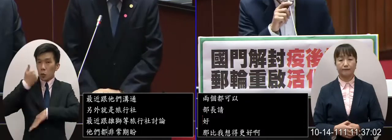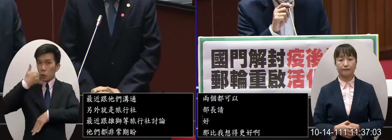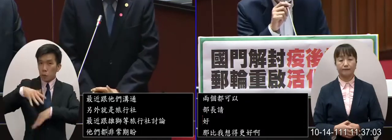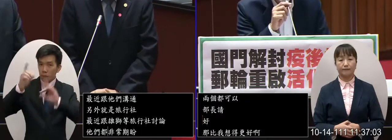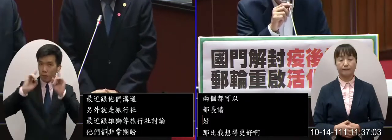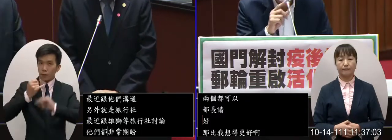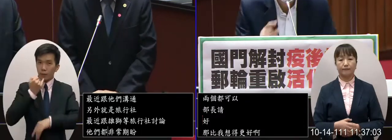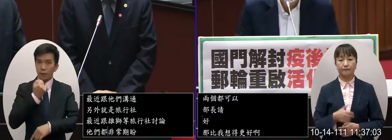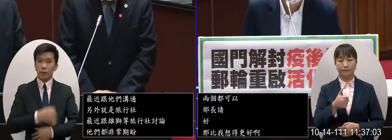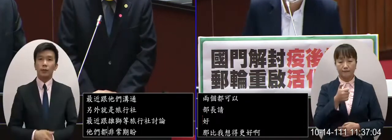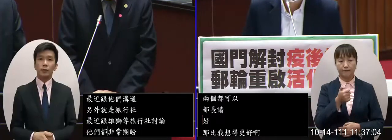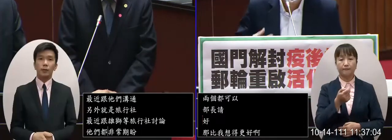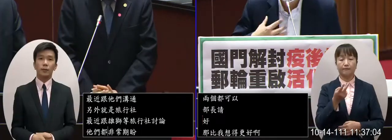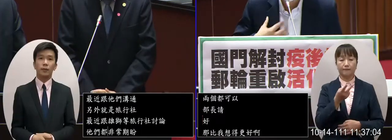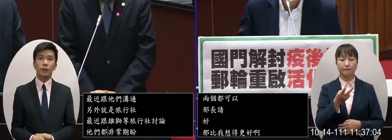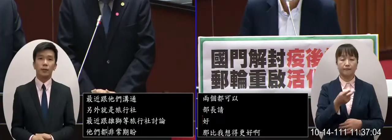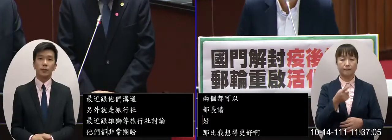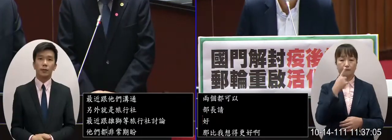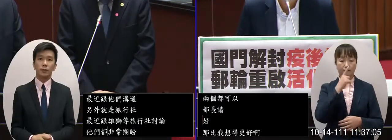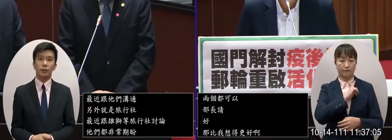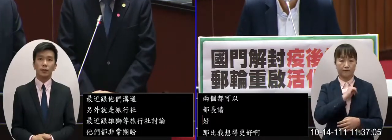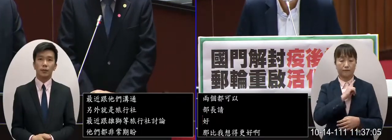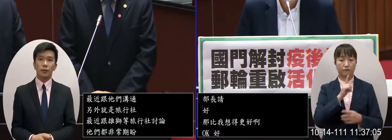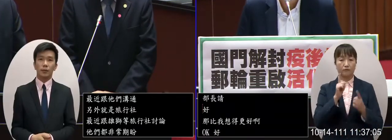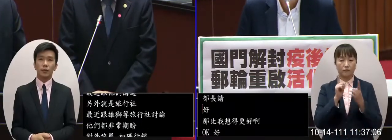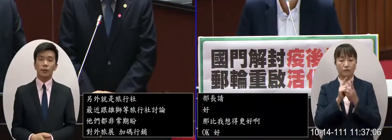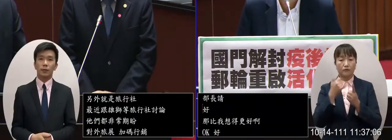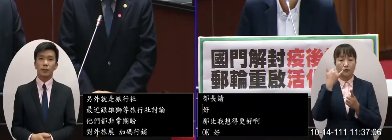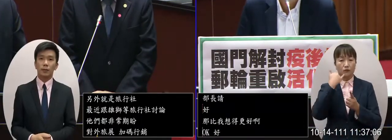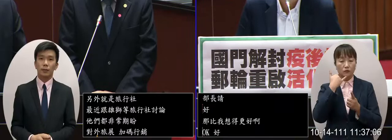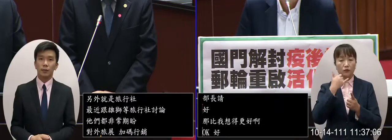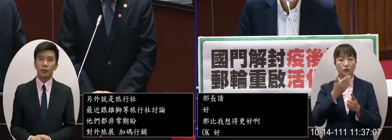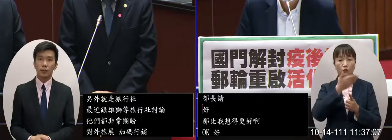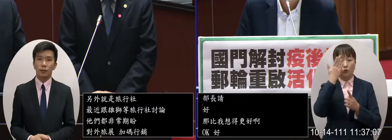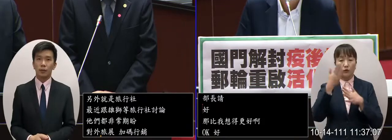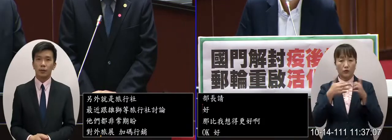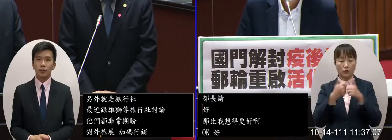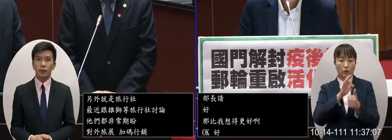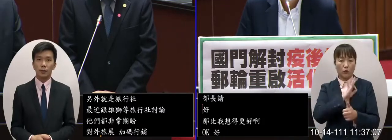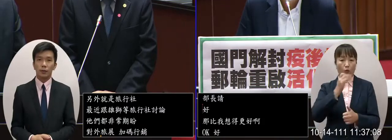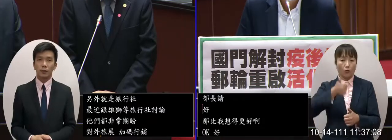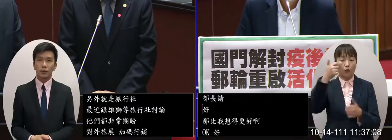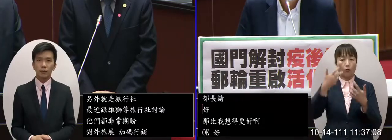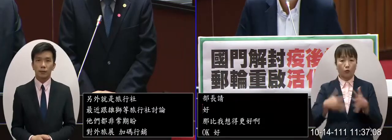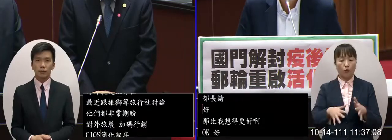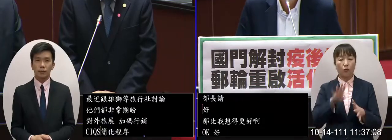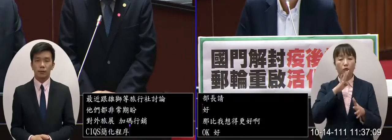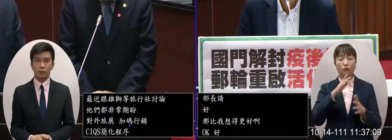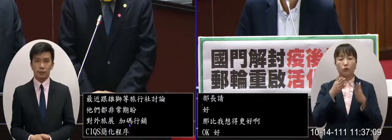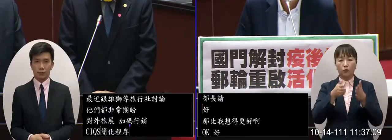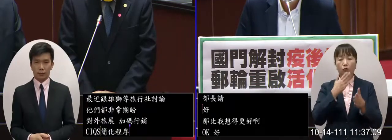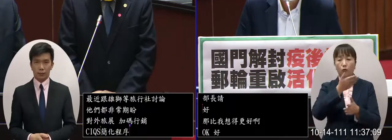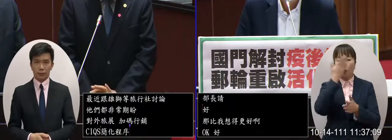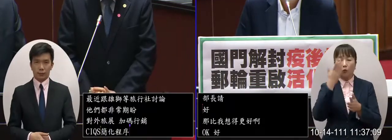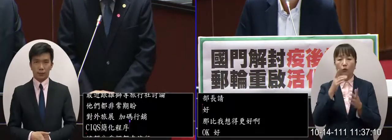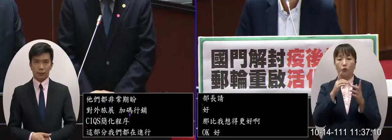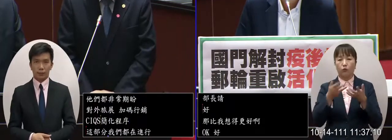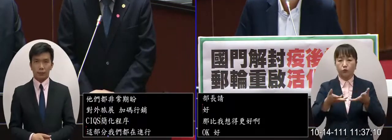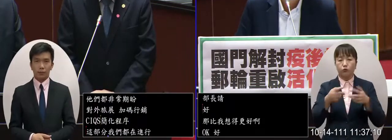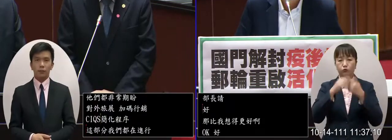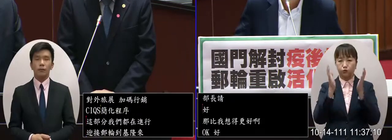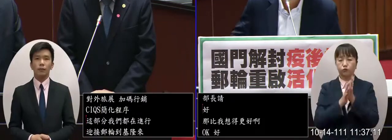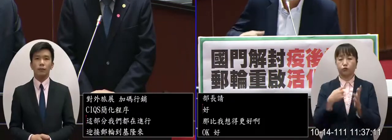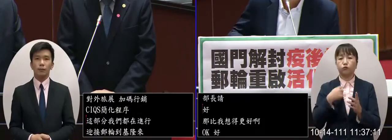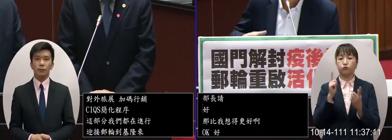有四個OK好,感謝部長跟院長因為我自己也接過基隆市觀光協會的理事長所以我對觀光業者是滿熟悉的